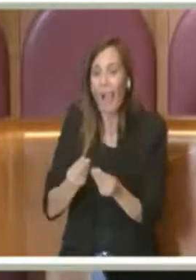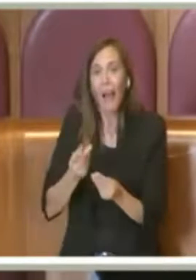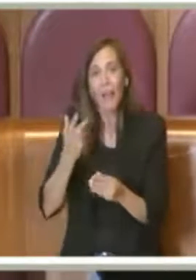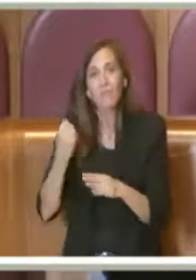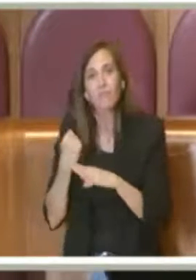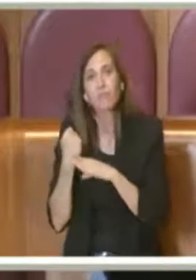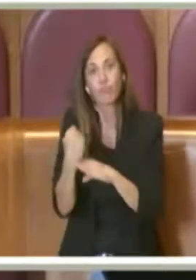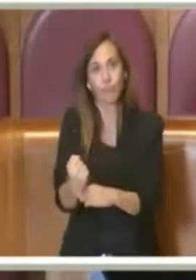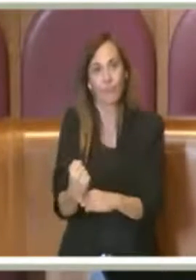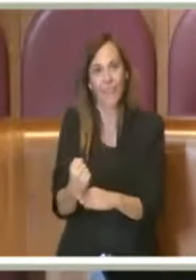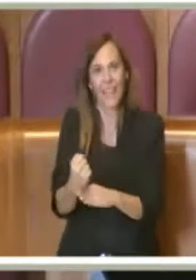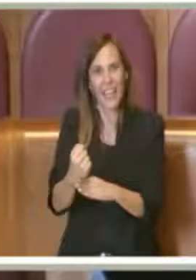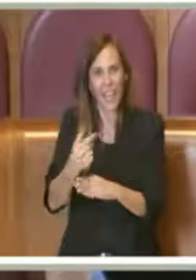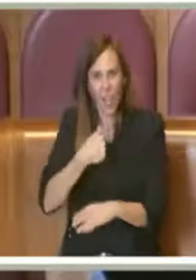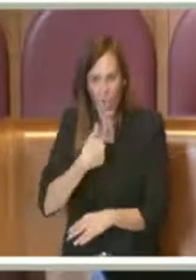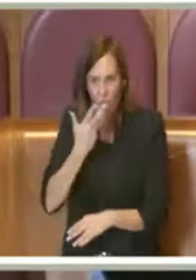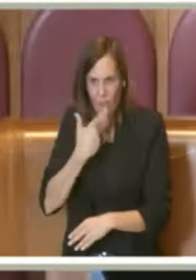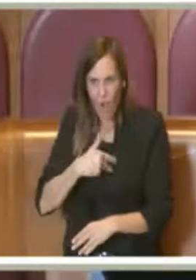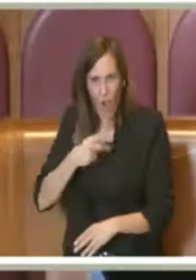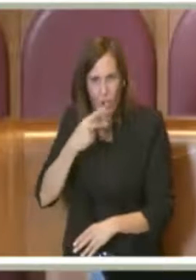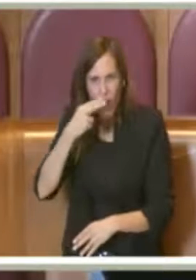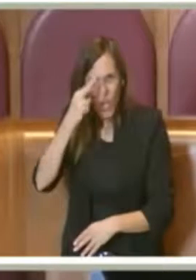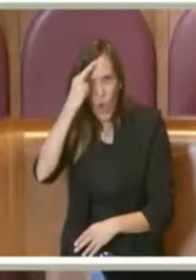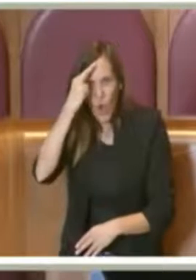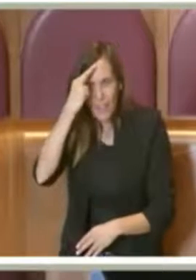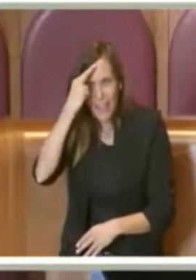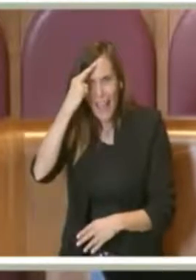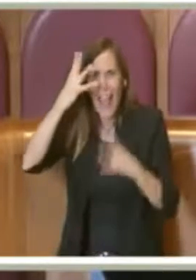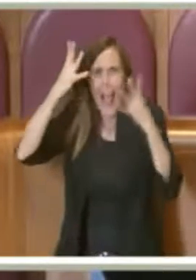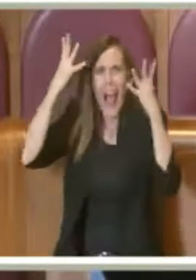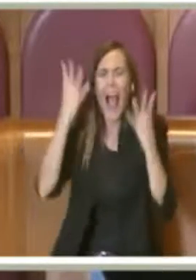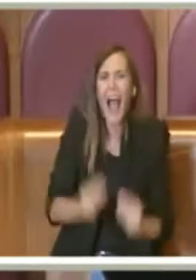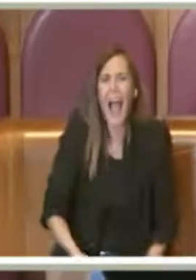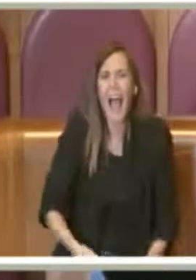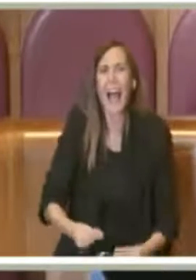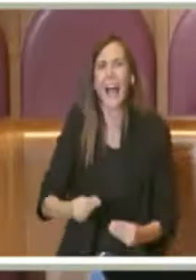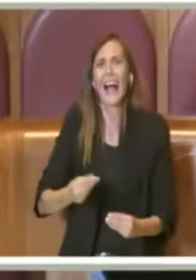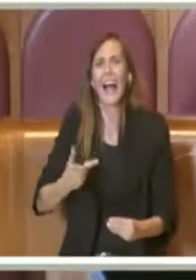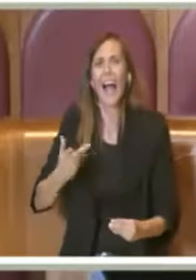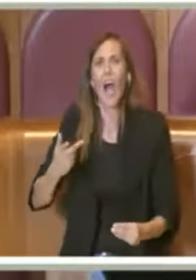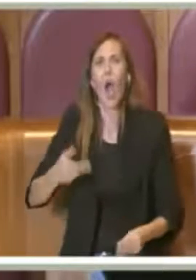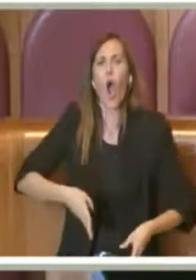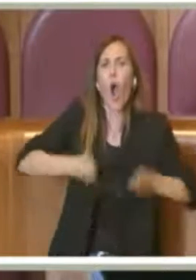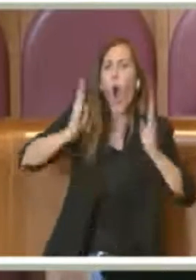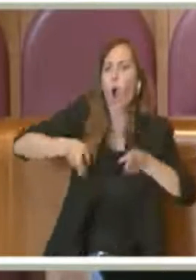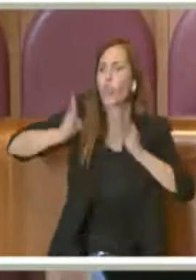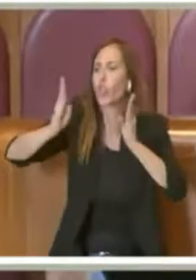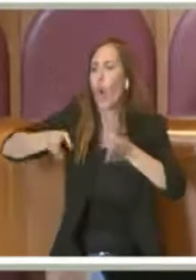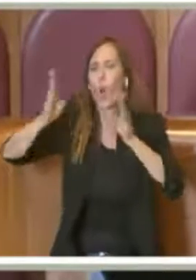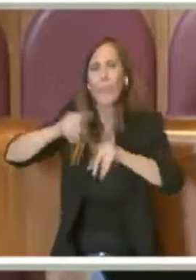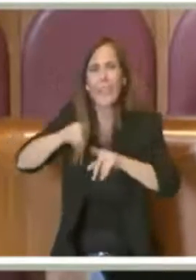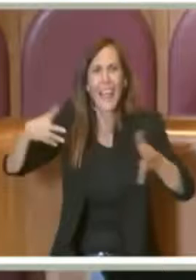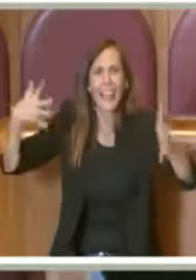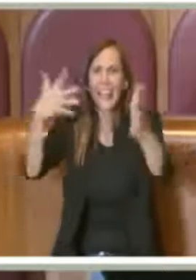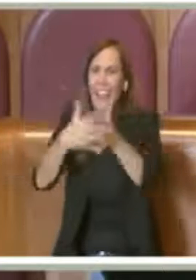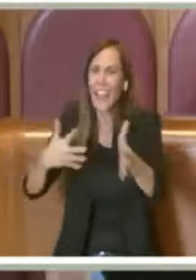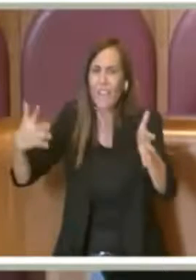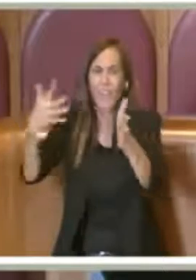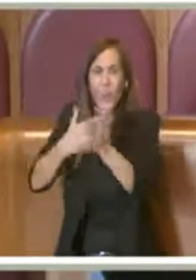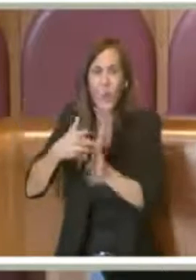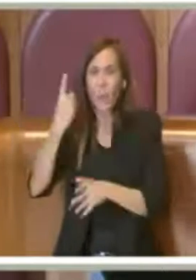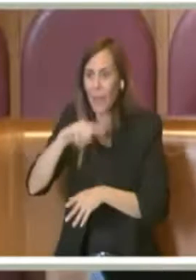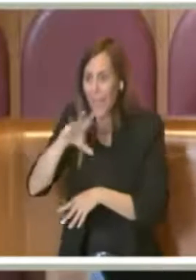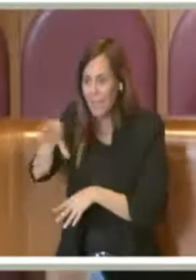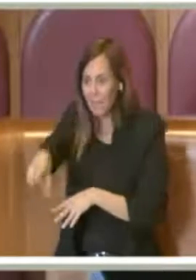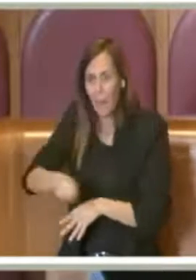dire che sono tantissimi i cittadini come i condomini in difficoltà a non poter accedere a questo super bonus